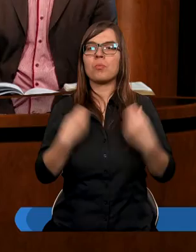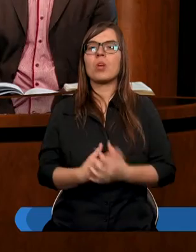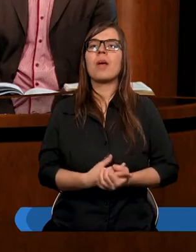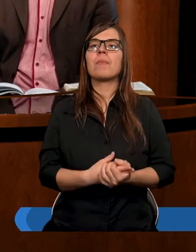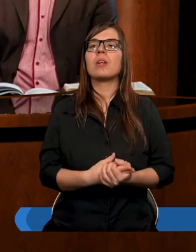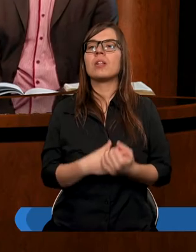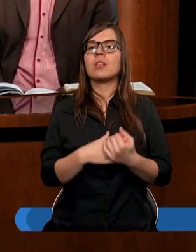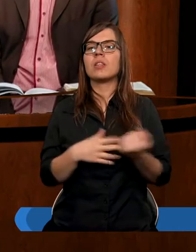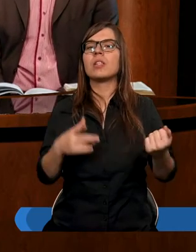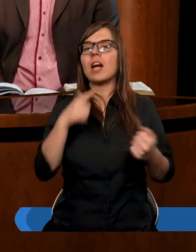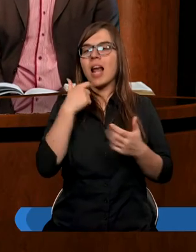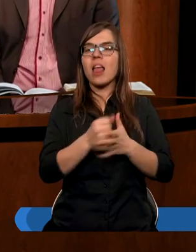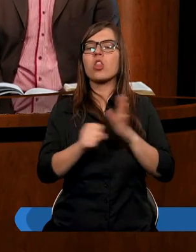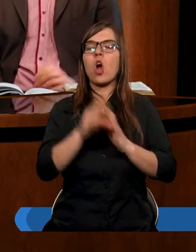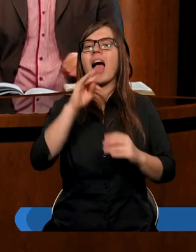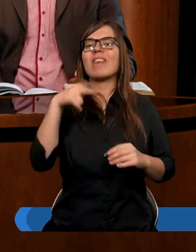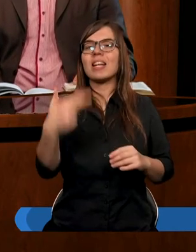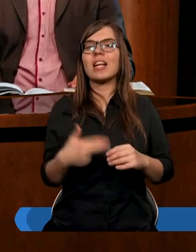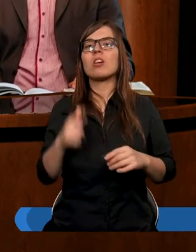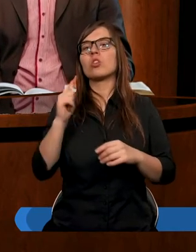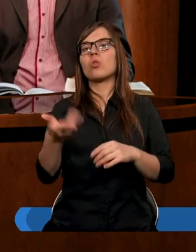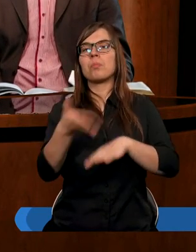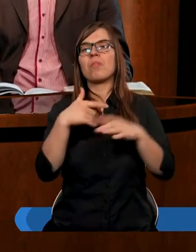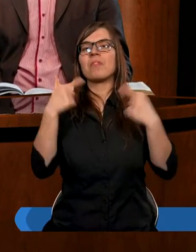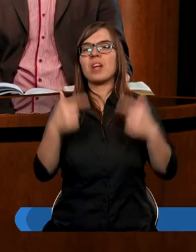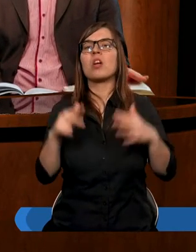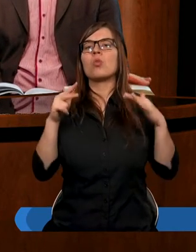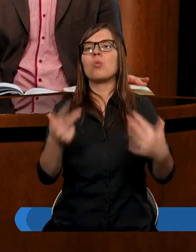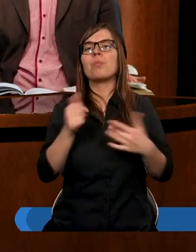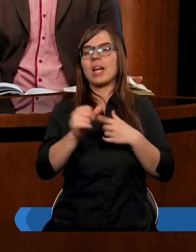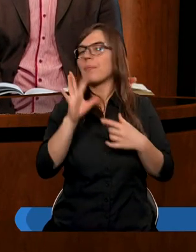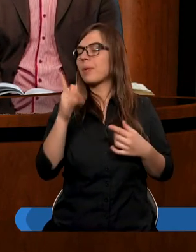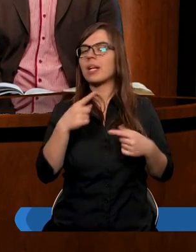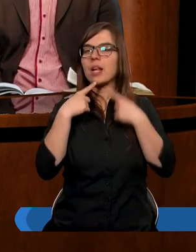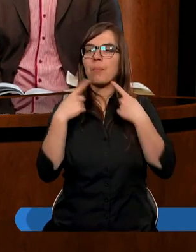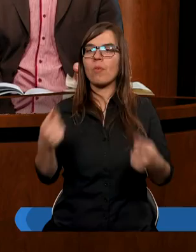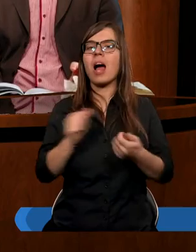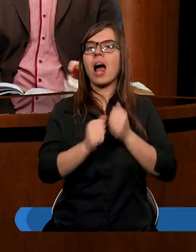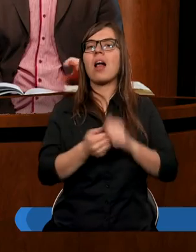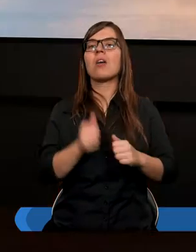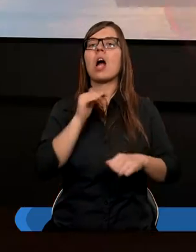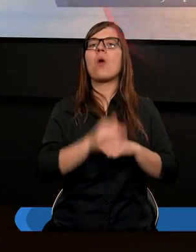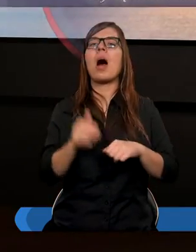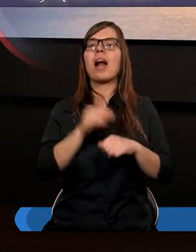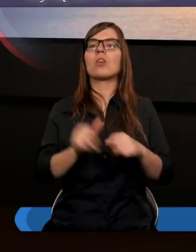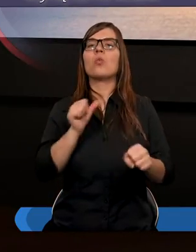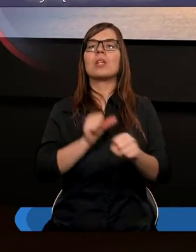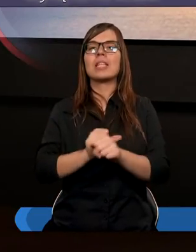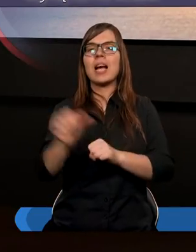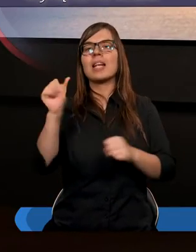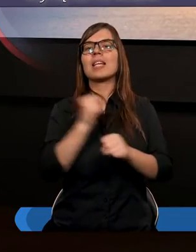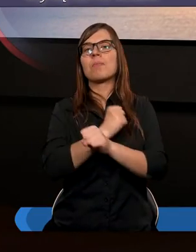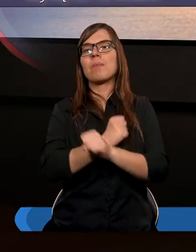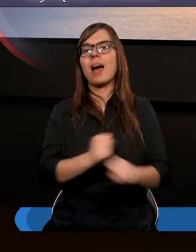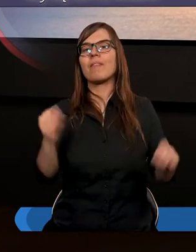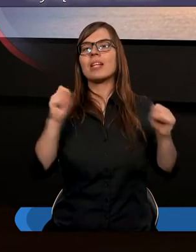Tak. W liście do Efezjan, drugim rozdziale, ósmym wierszu, jest tak pięknie powiedziane. Albowę łaską jesteście